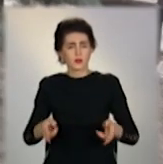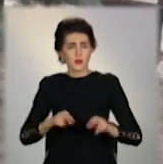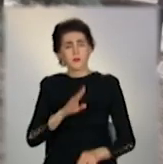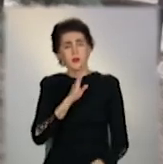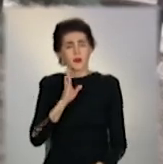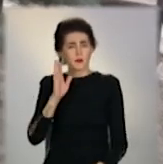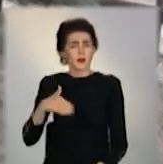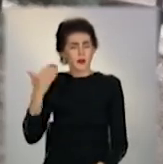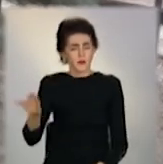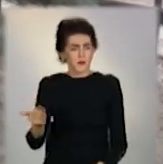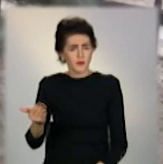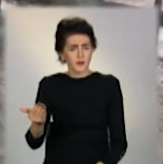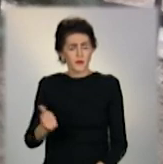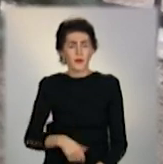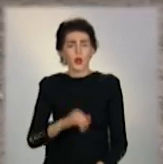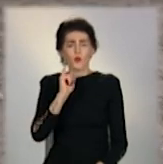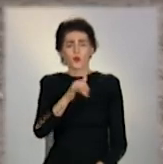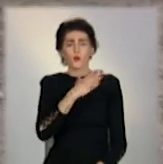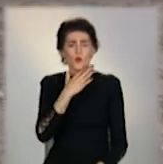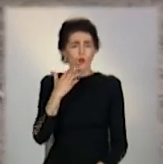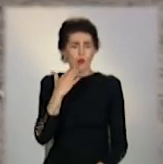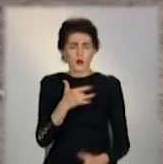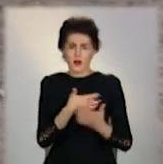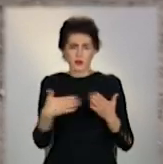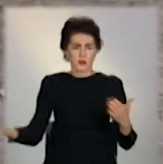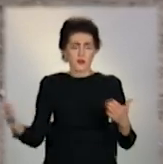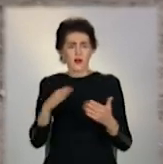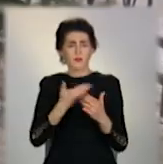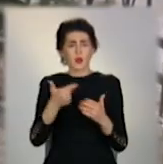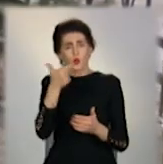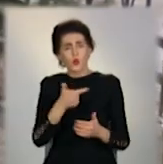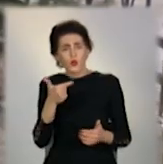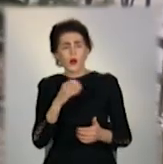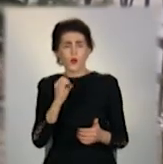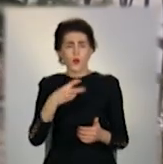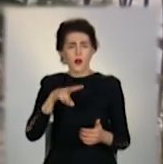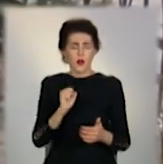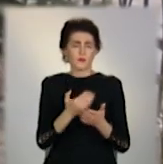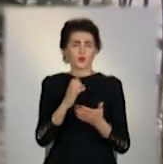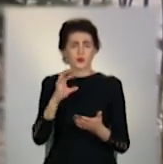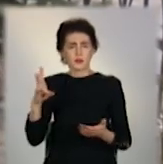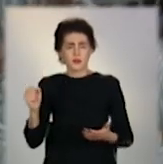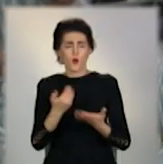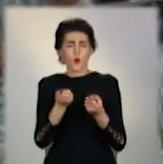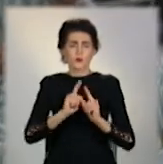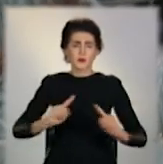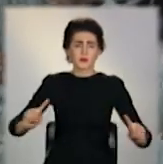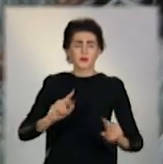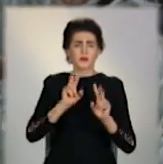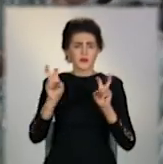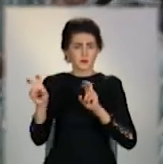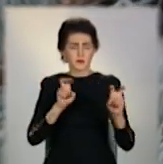У Ольги на вибір два десятки видів хвойних. Блакидні ялинки питають найбільше. Є екзотика, пігмеї,